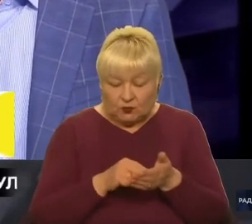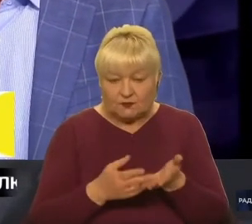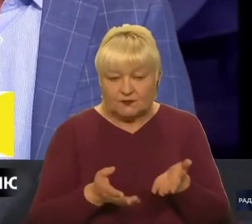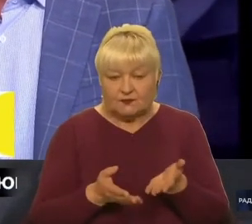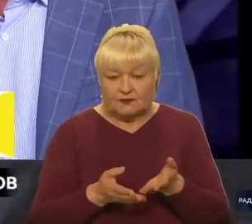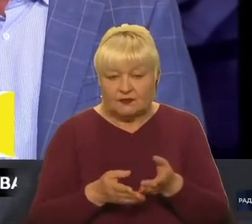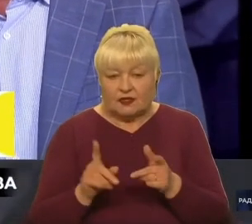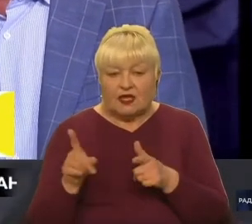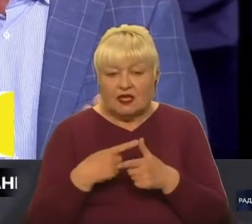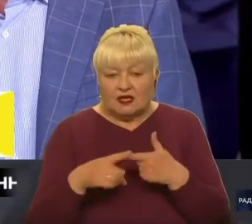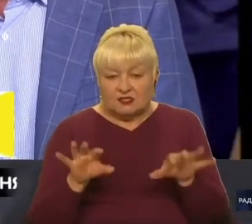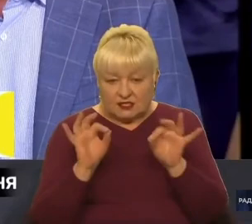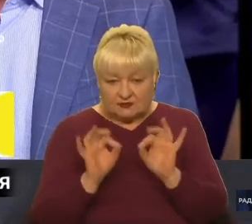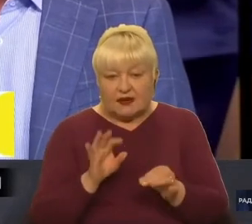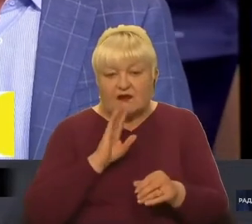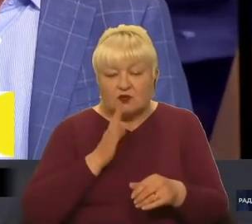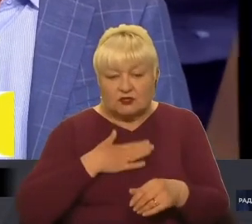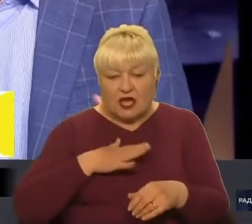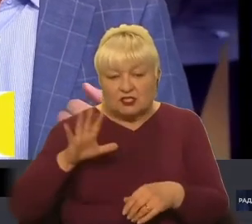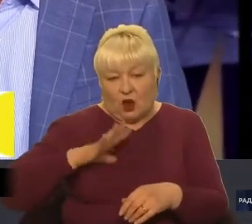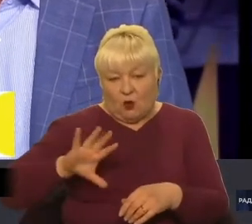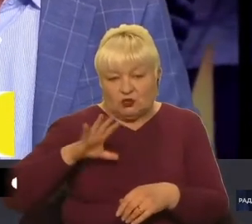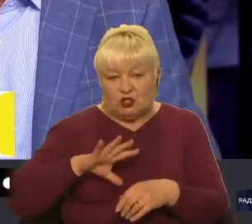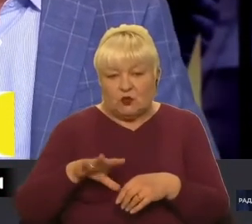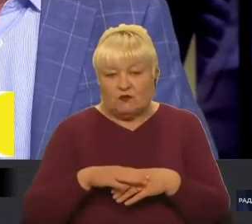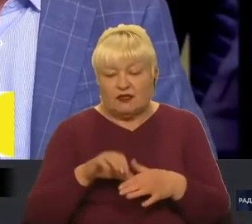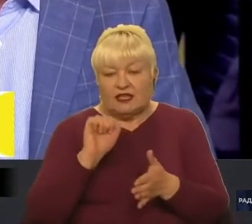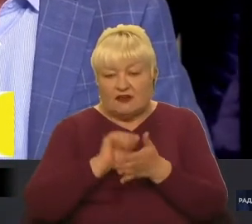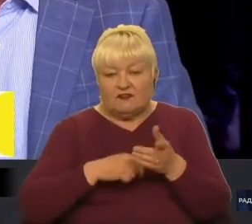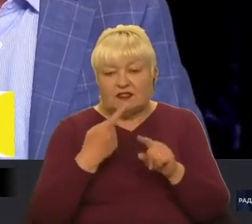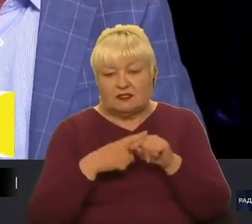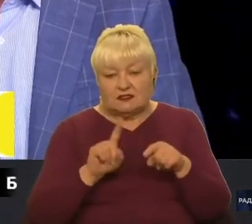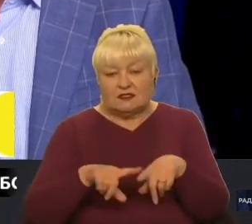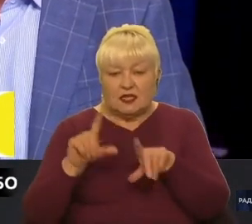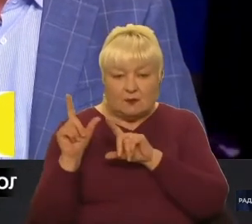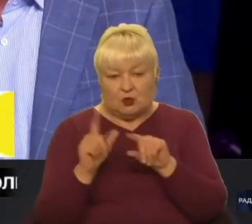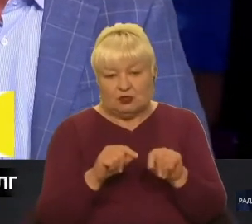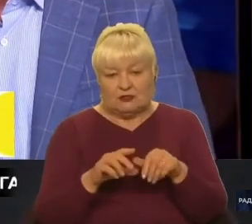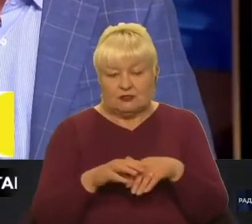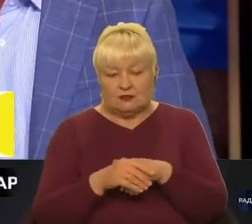справджуються наші очікування від цієї поїздки?